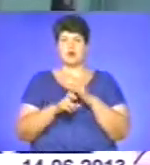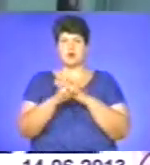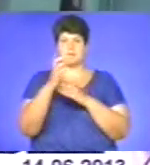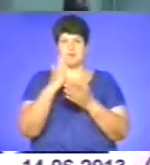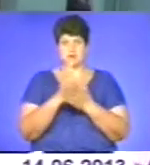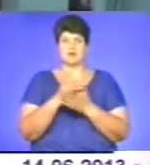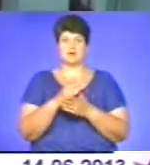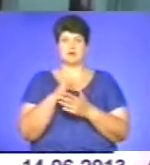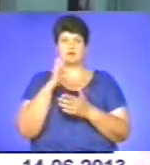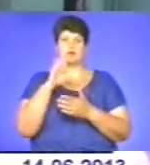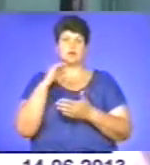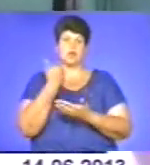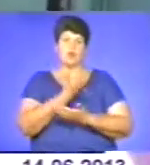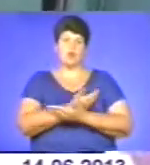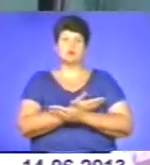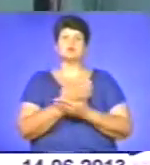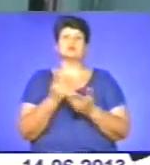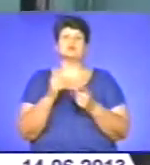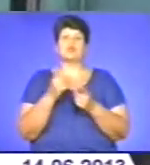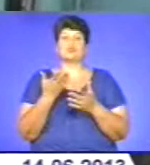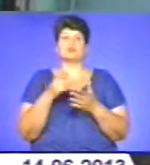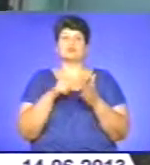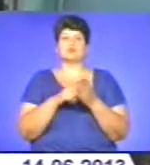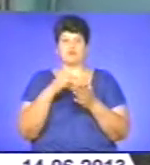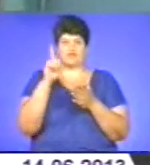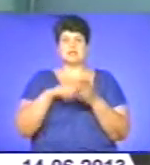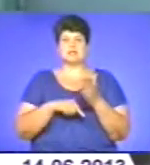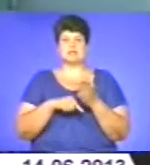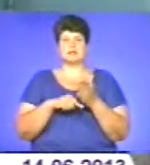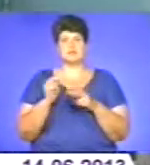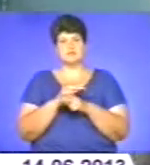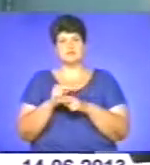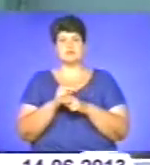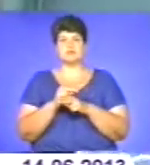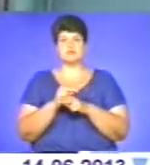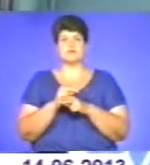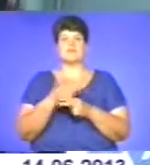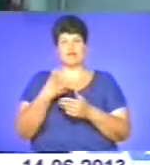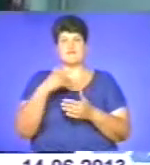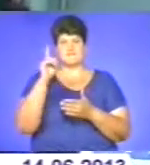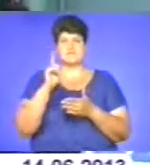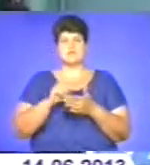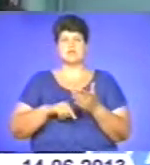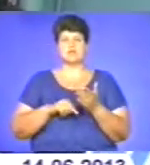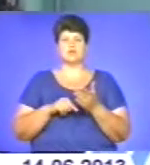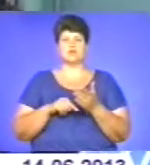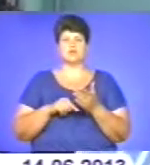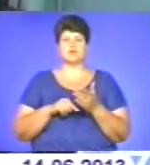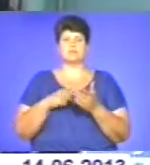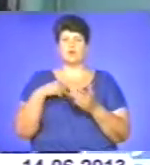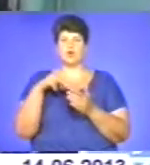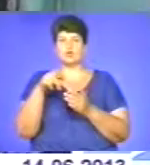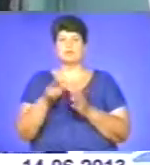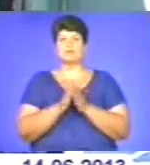матері Божої. З якою метою, вірою ви йдете? Ви вірите у ці ціли? Вірю, вірю, ходили